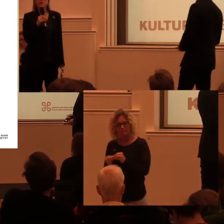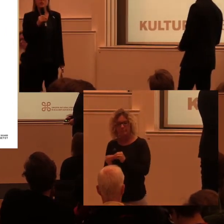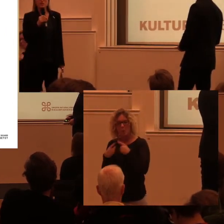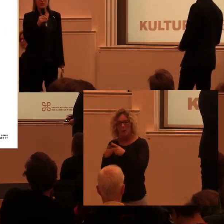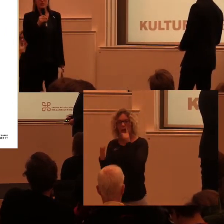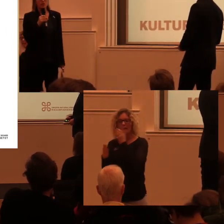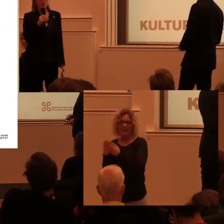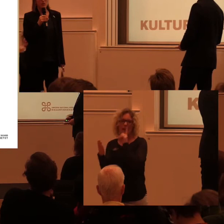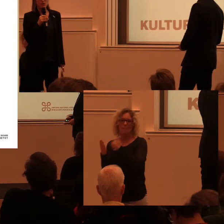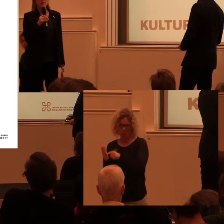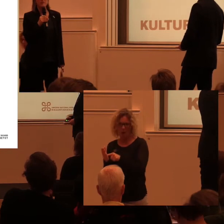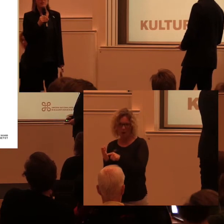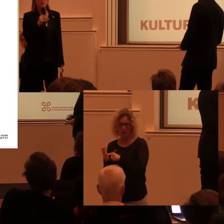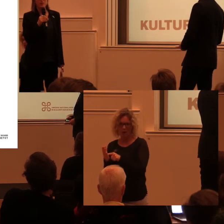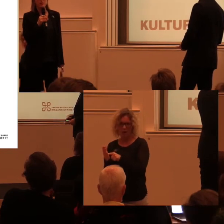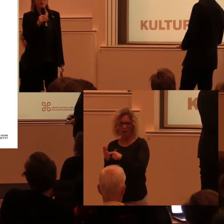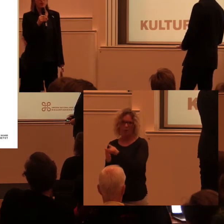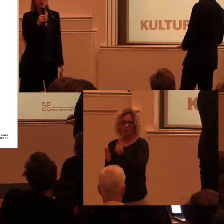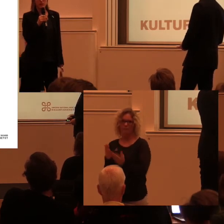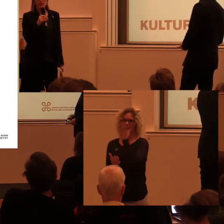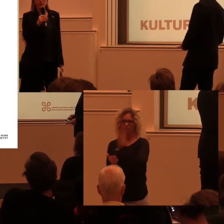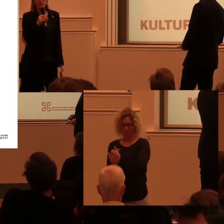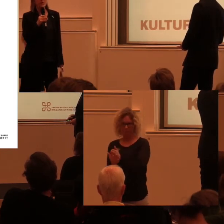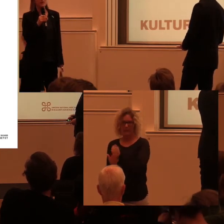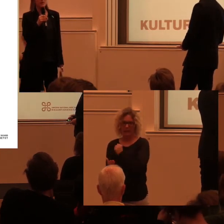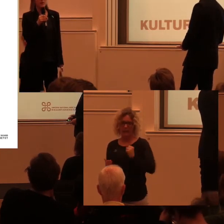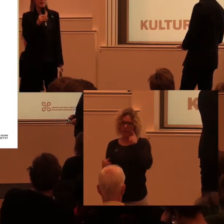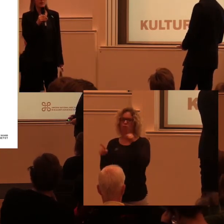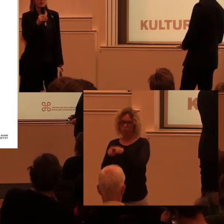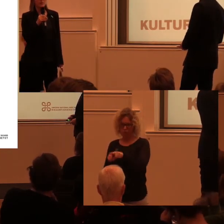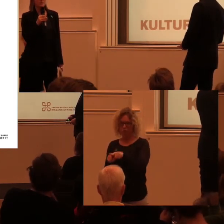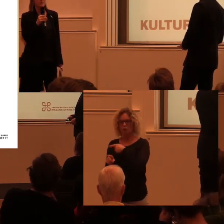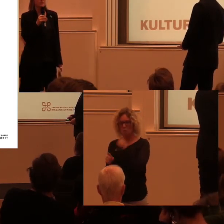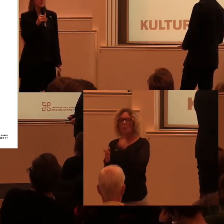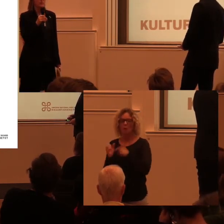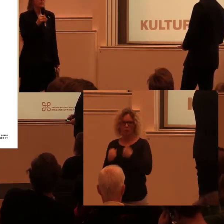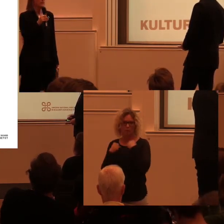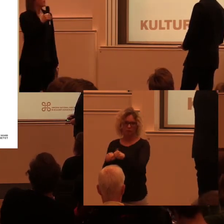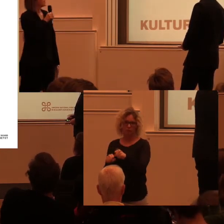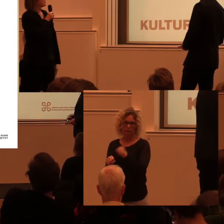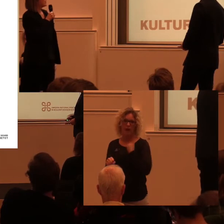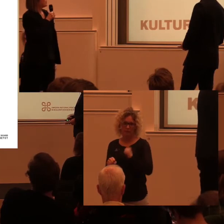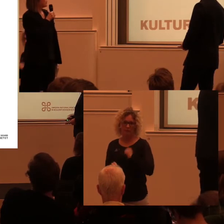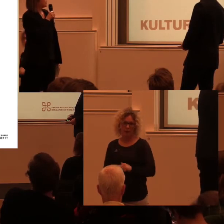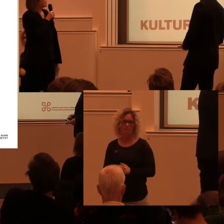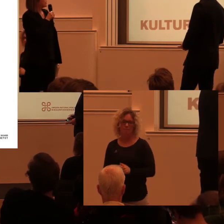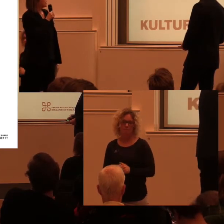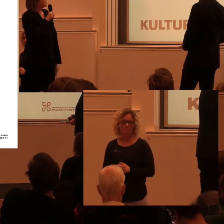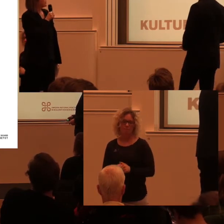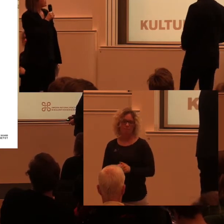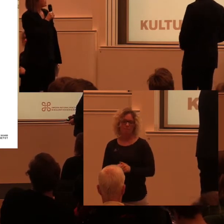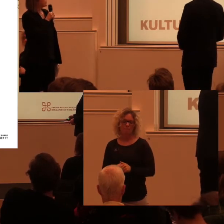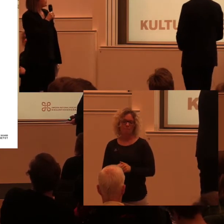delmål som sedan har fastslagits av regeringen att vi ska arbeta med. Och